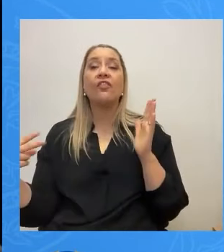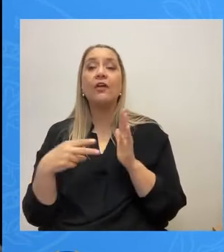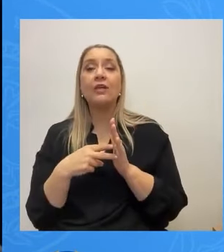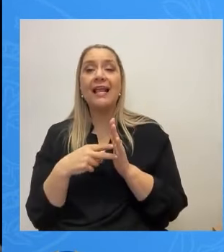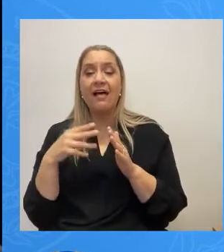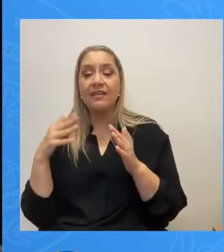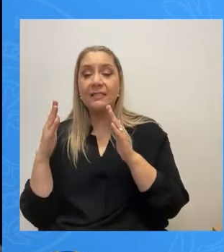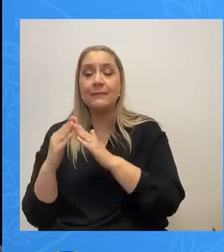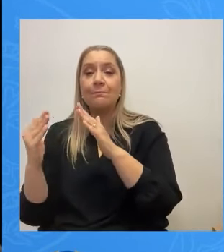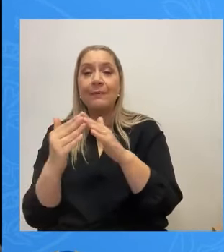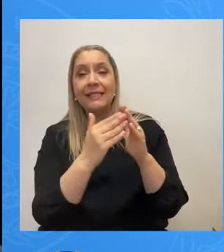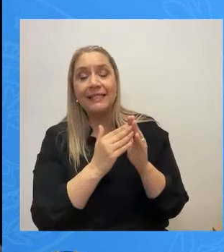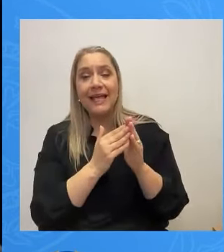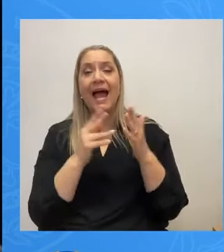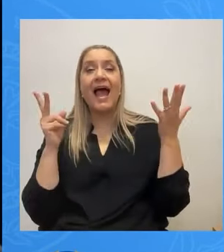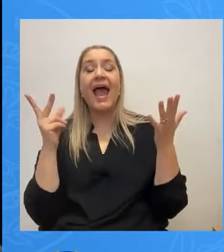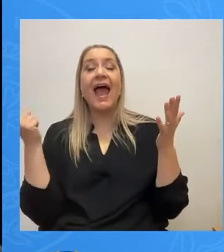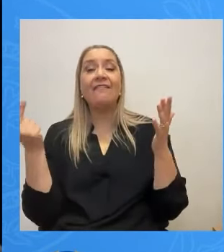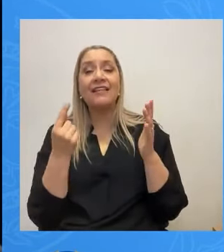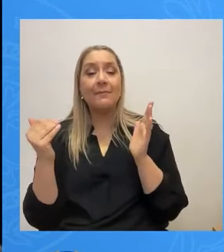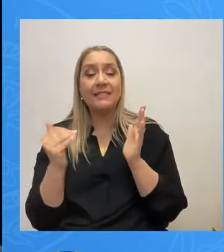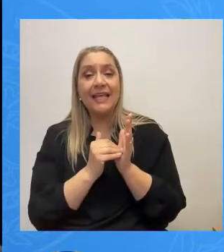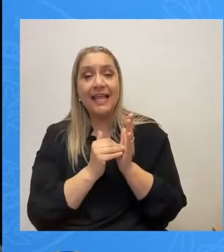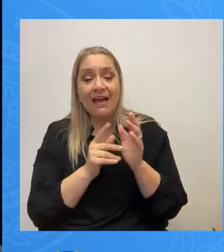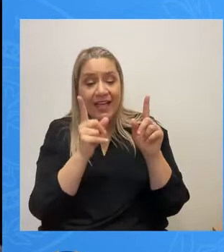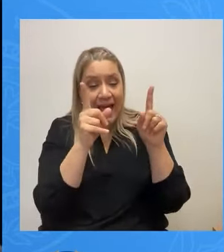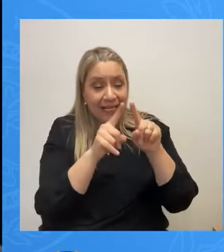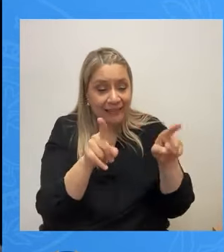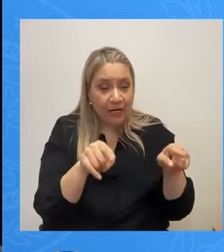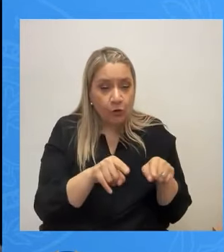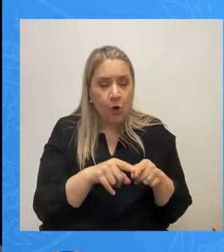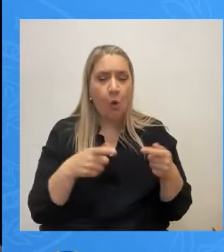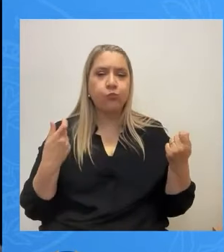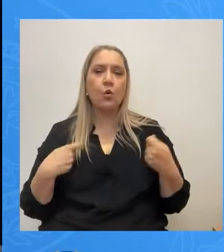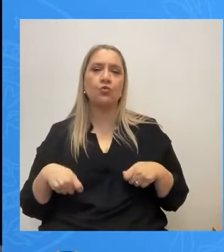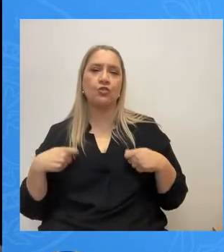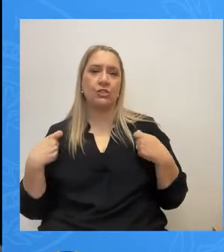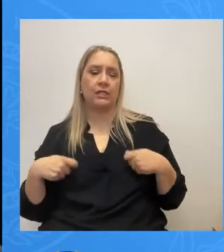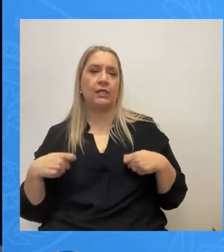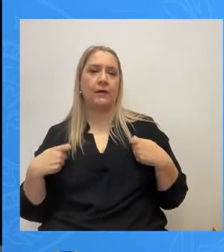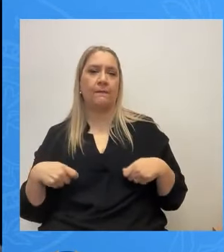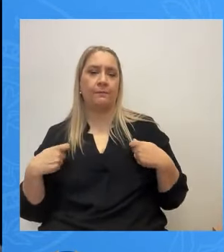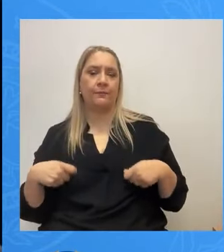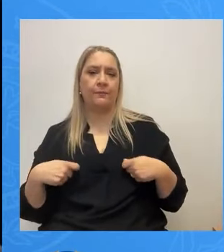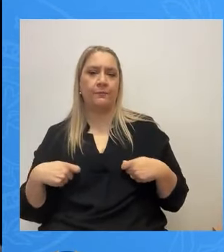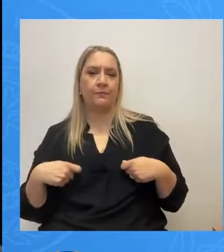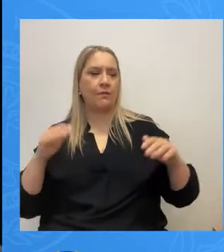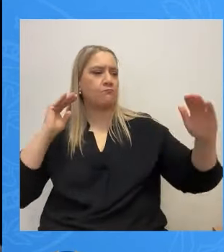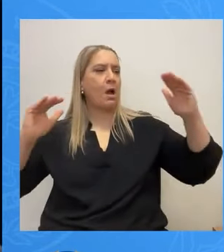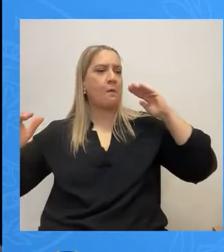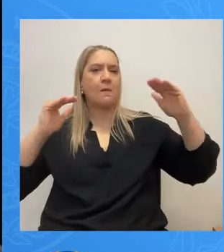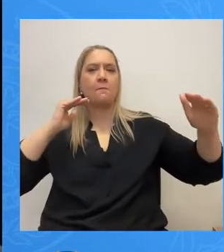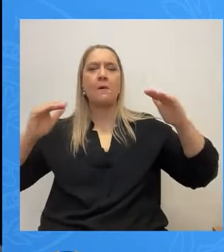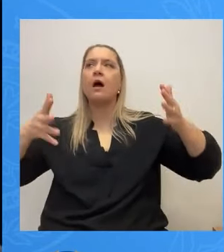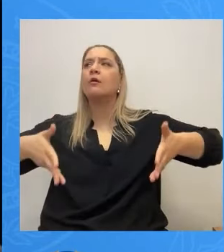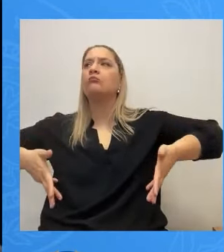με 7.500 στο τετραγωνικό. Μια πόλη των πλουσίων, διαμορφωμένη στη γυάλα της, με τους